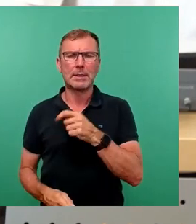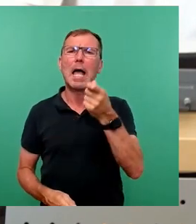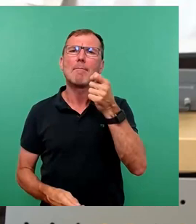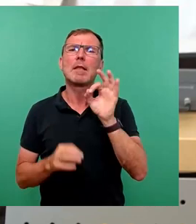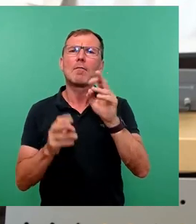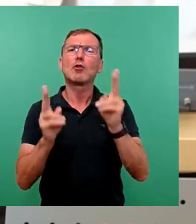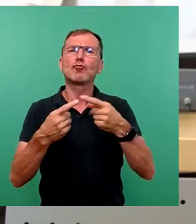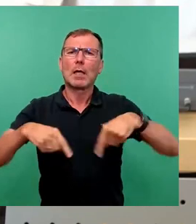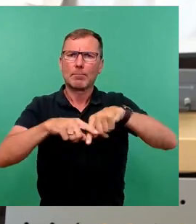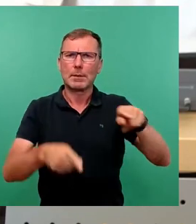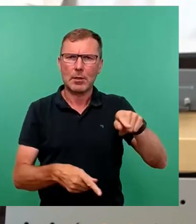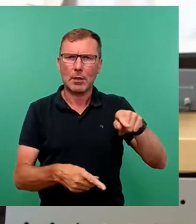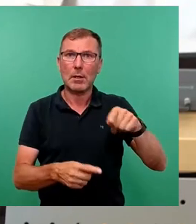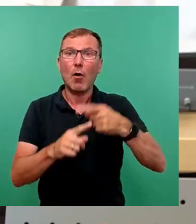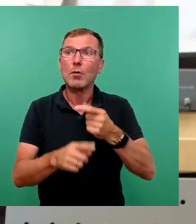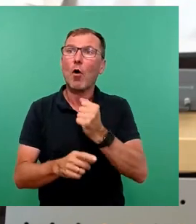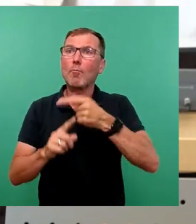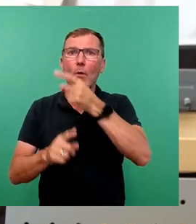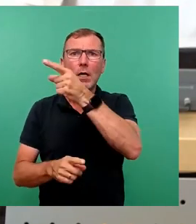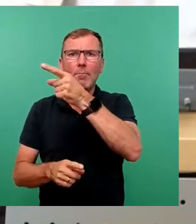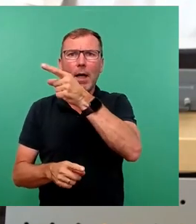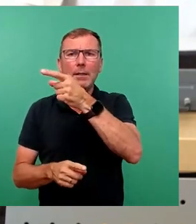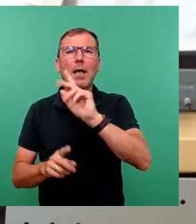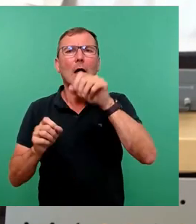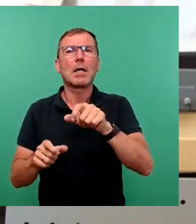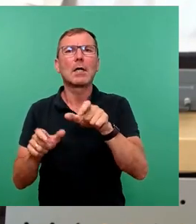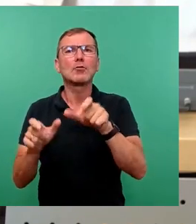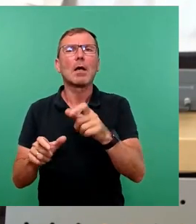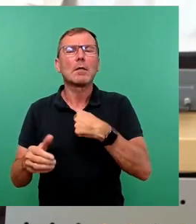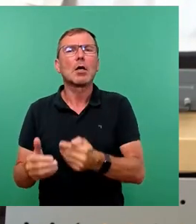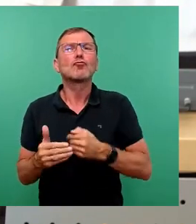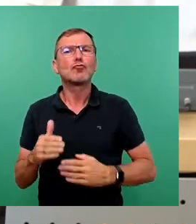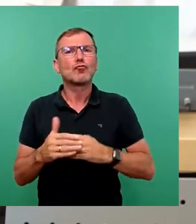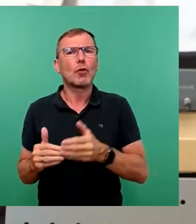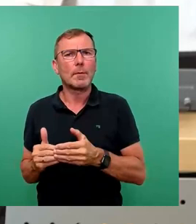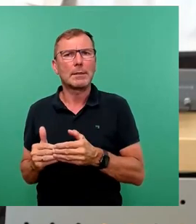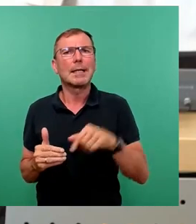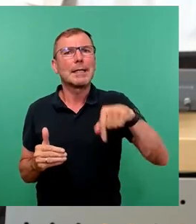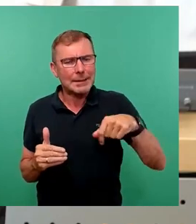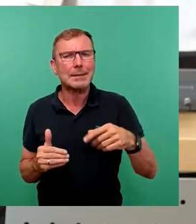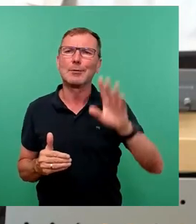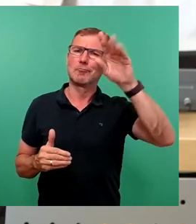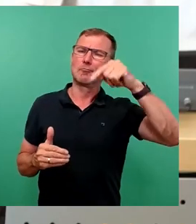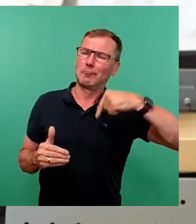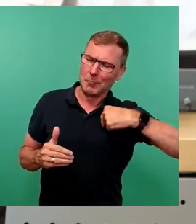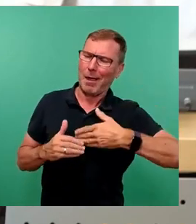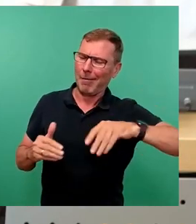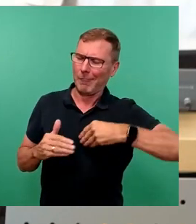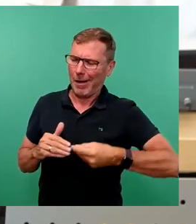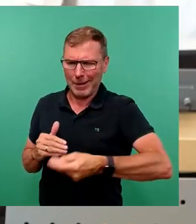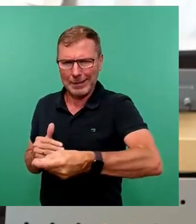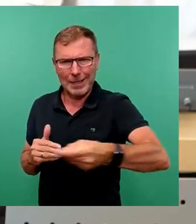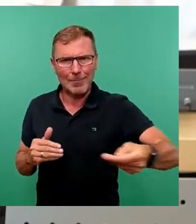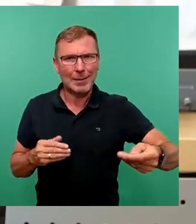Stadtbezirke, und die der Oberbürgermeister bei Haushaltssprache gesperrt hat, dass er die jetzt großzügig wieder freigibt. Und im